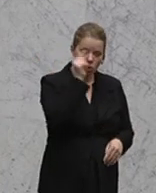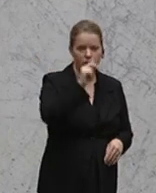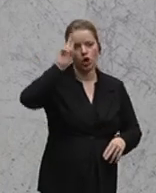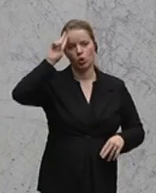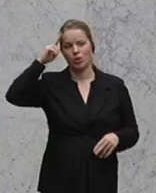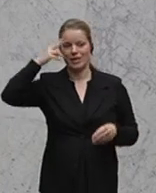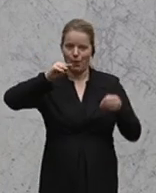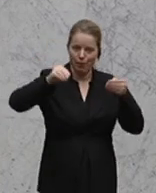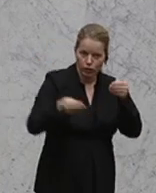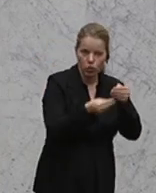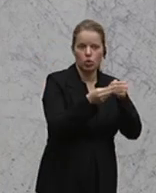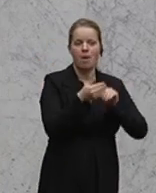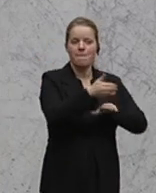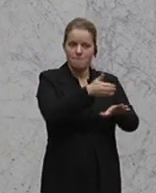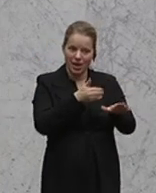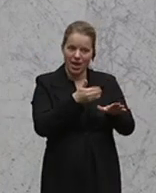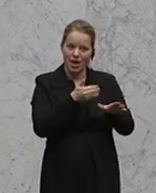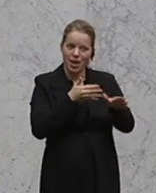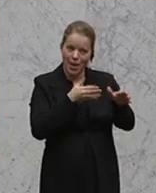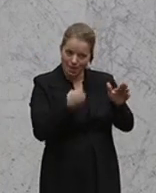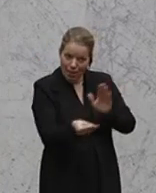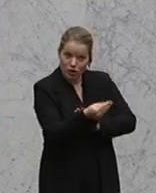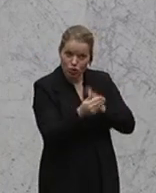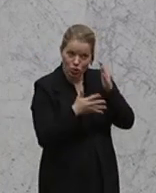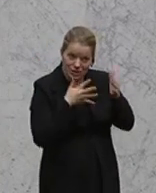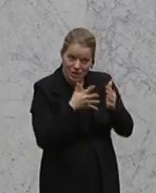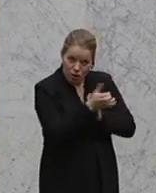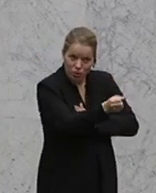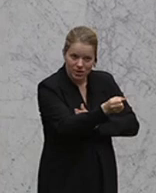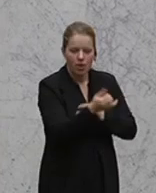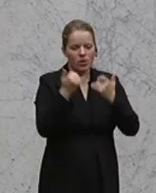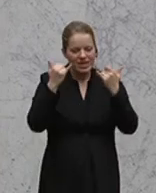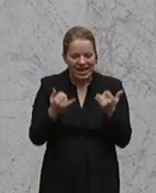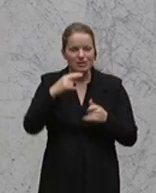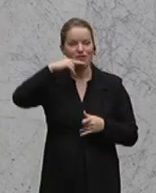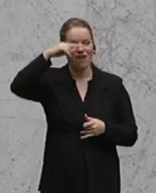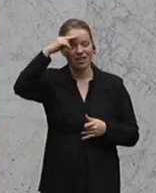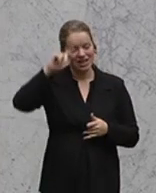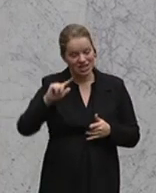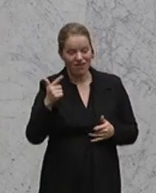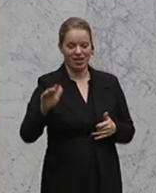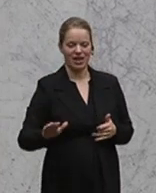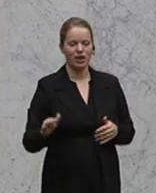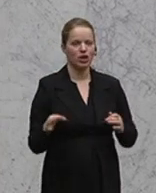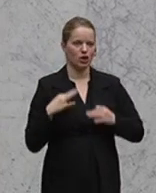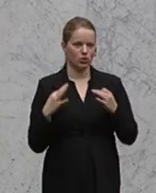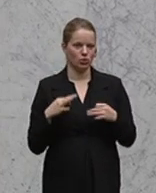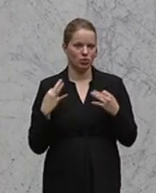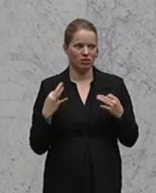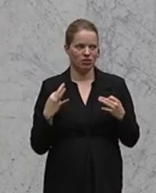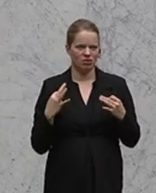mit einer Präimplantationsdiagnostik zu machen und ist jetzt Vater eines zweiten gesunden Kindes. Was ist daran